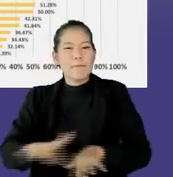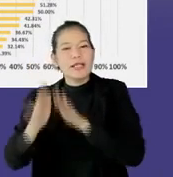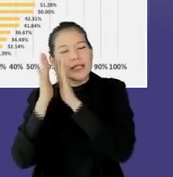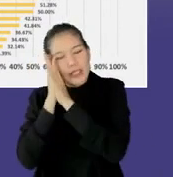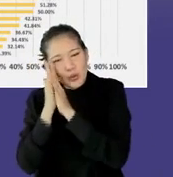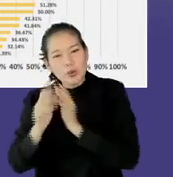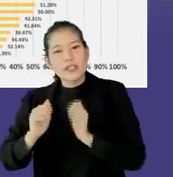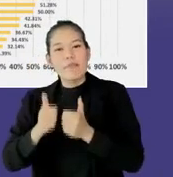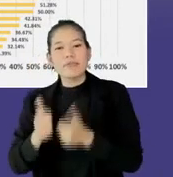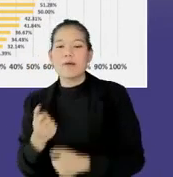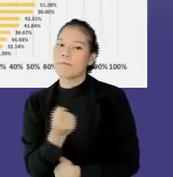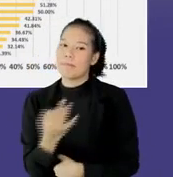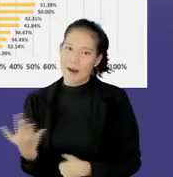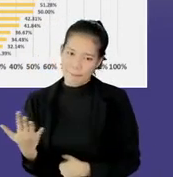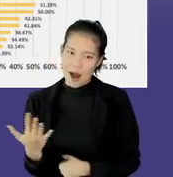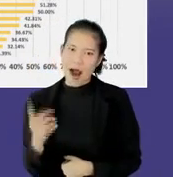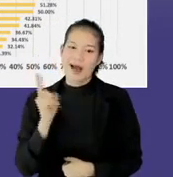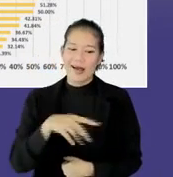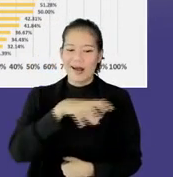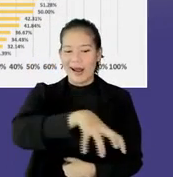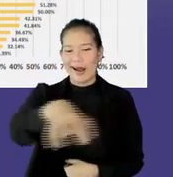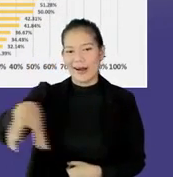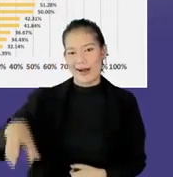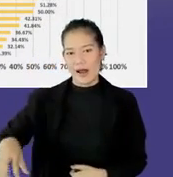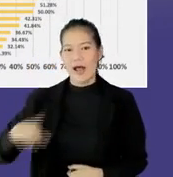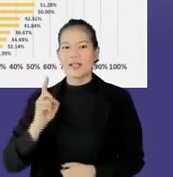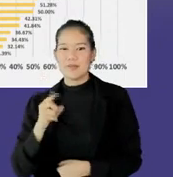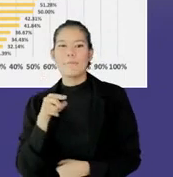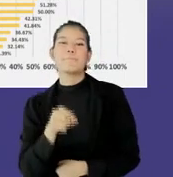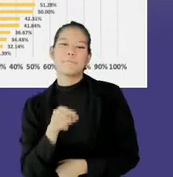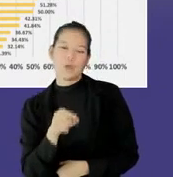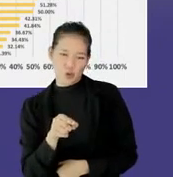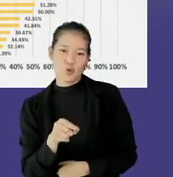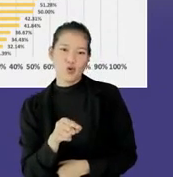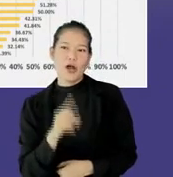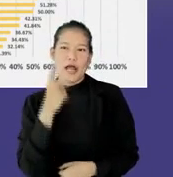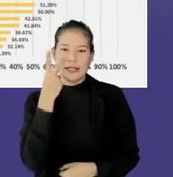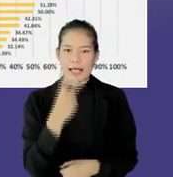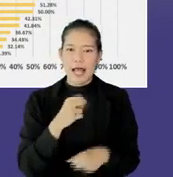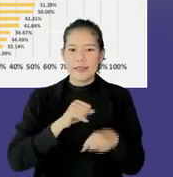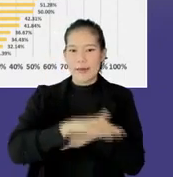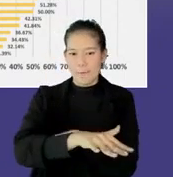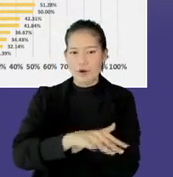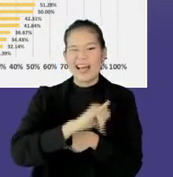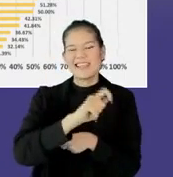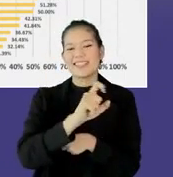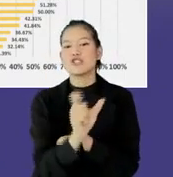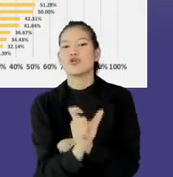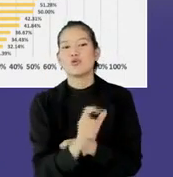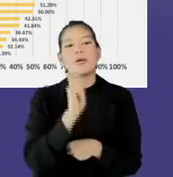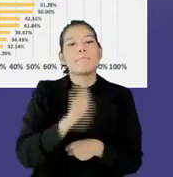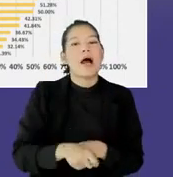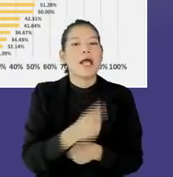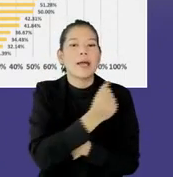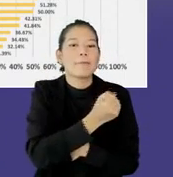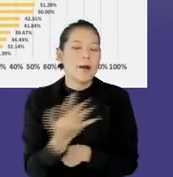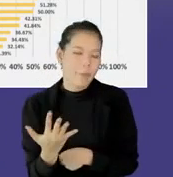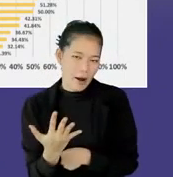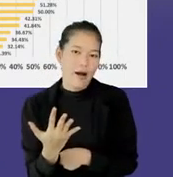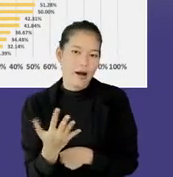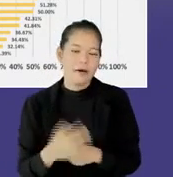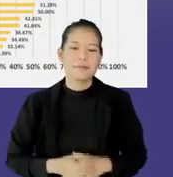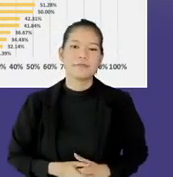tersedia, betul di masing-masing provinsi. Karena akan menentukan, berapa persen bor ICU, yang akan digunakan, atau